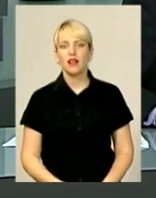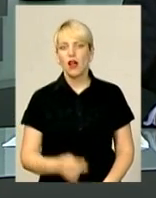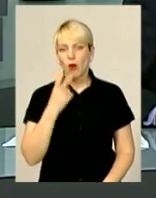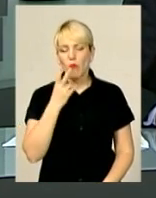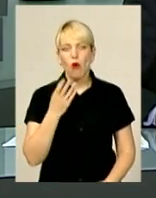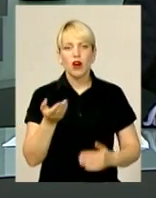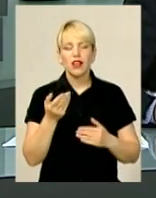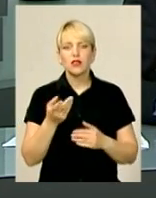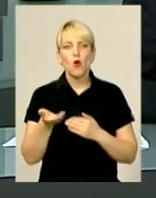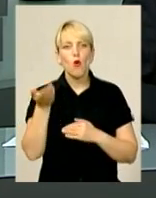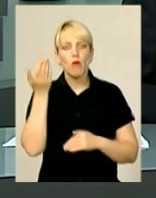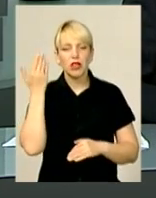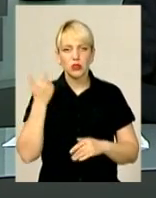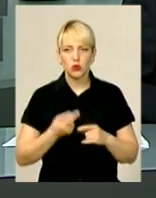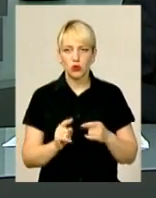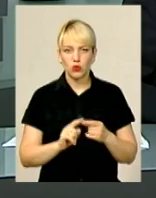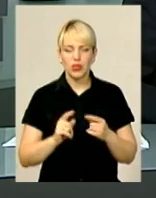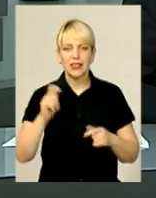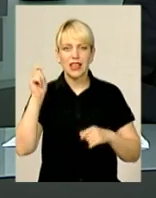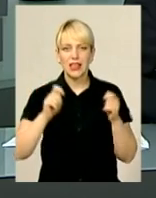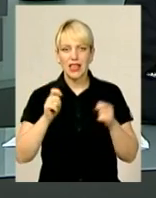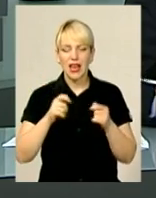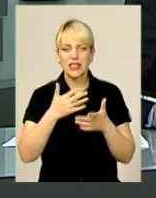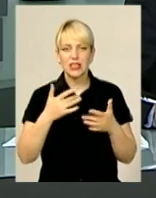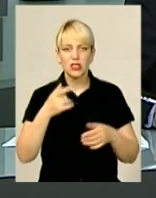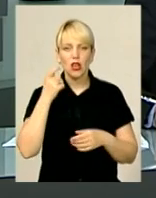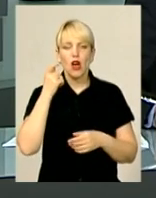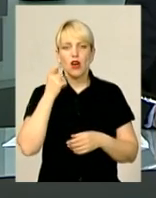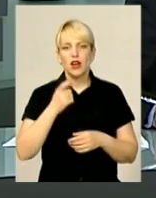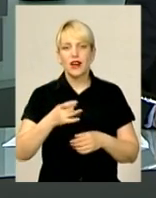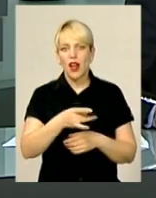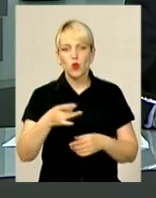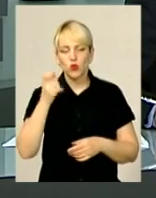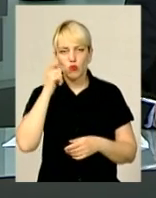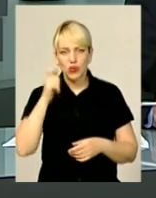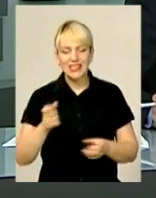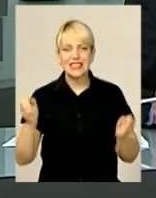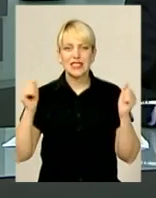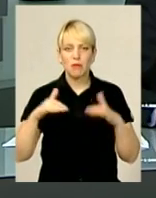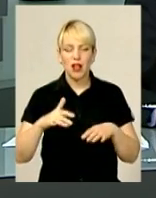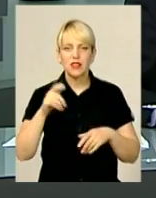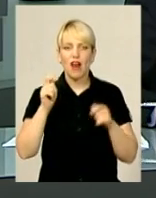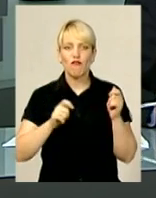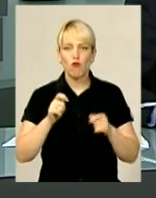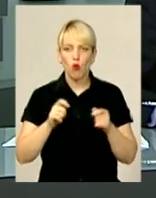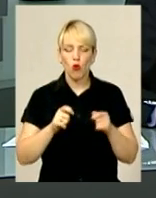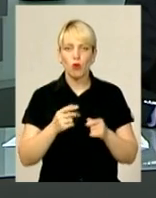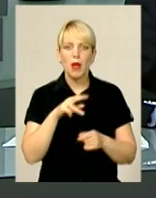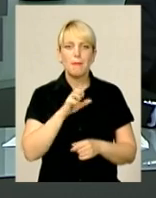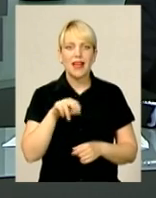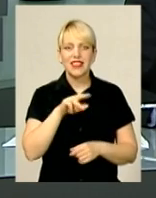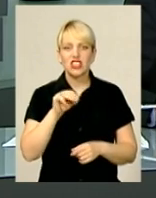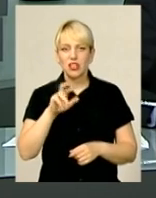у минуле. Делегації з різних регіонів України зібралися у Межибіській фортеці на музейний форум. Себе показати та на інших